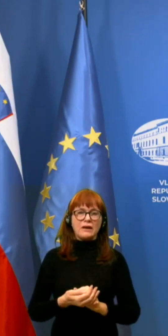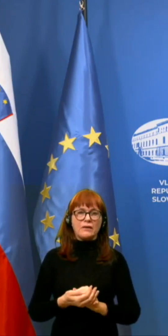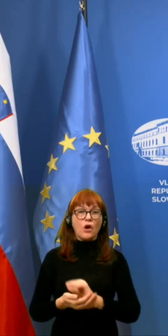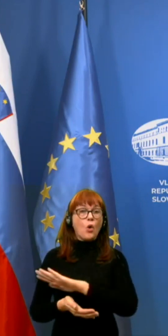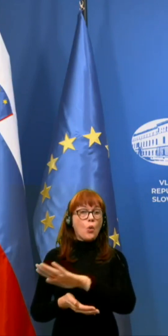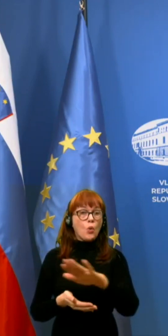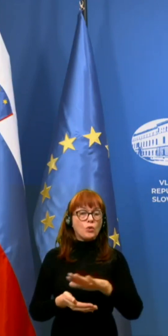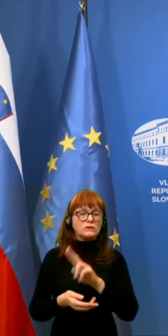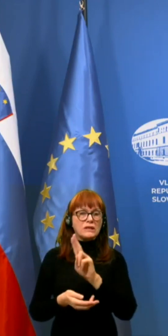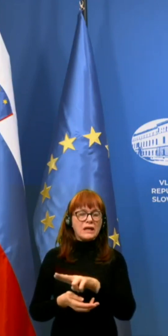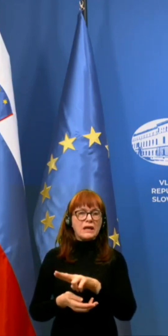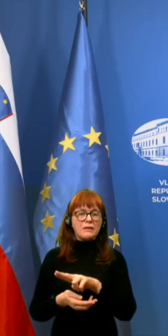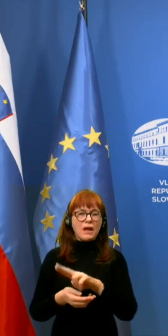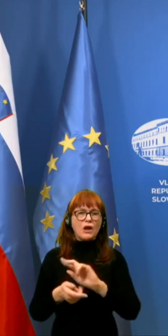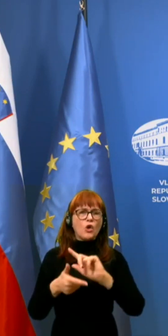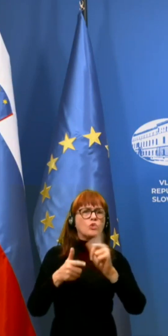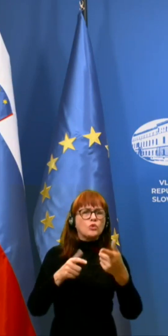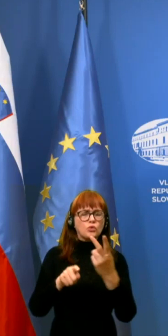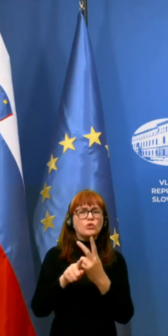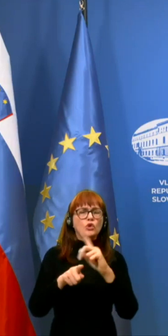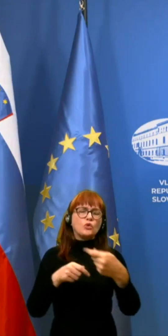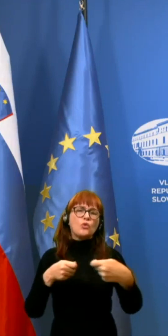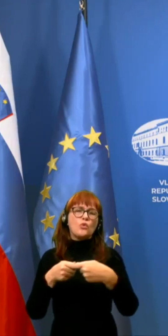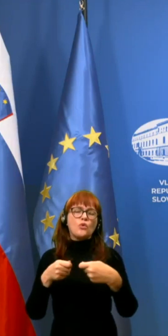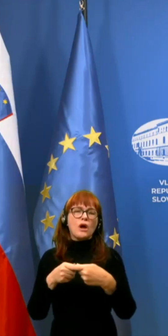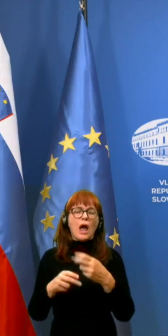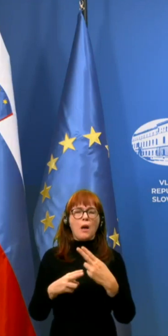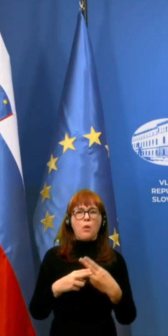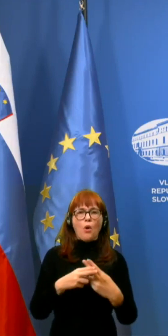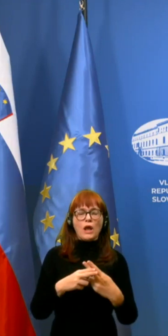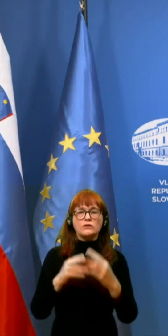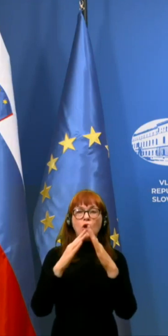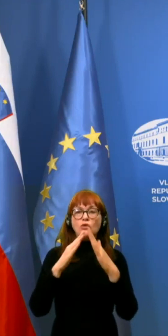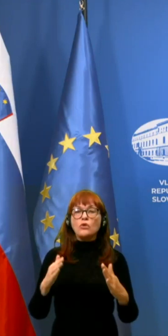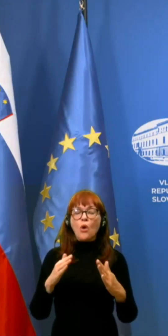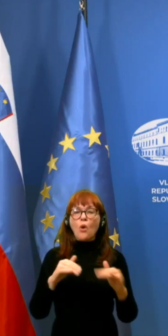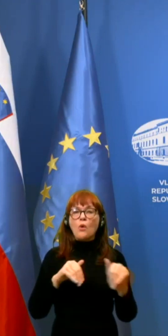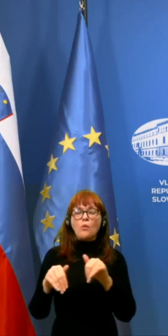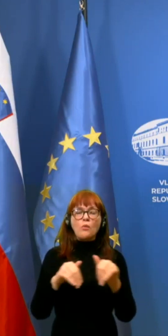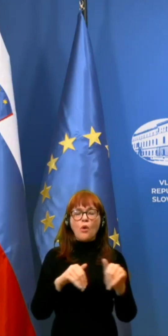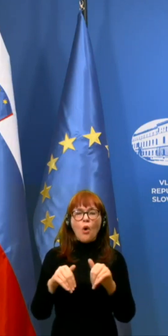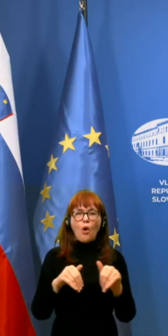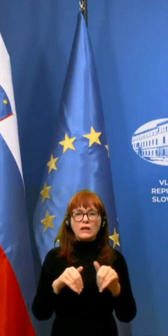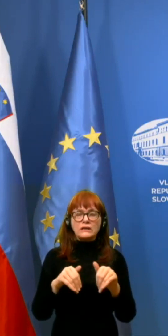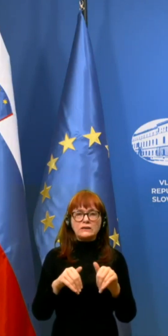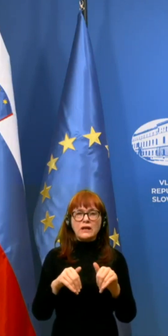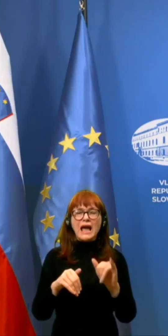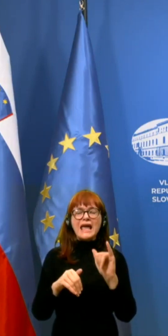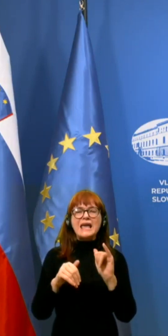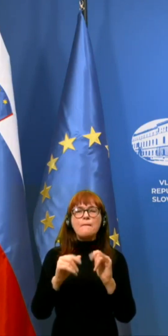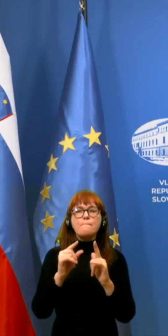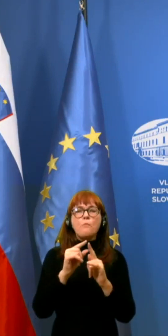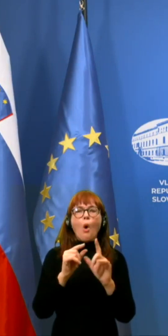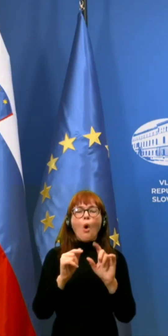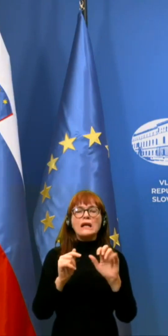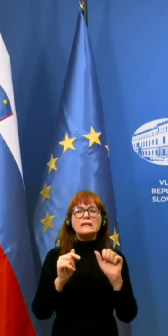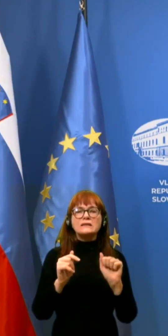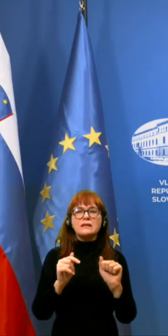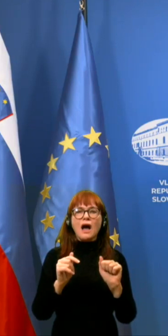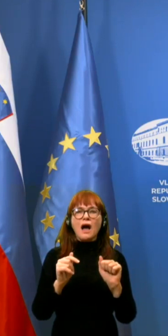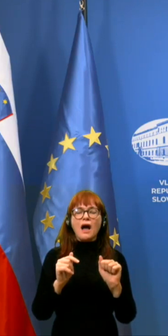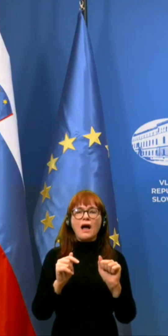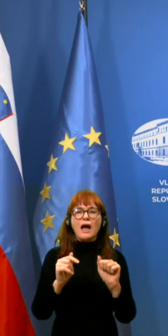Vsi so imeli pridružene bolezni. V domu opokojencev in oskrbovancev Impolce, enota Brežice, je okuženih 23